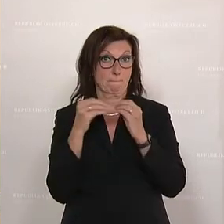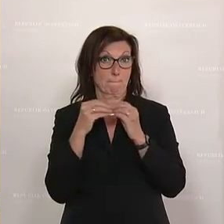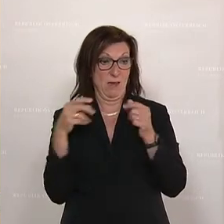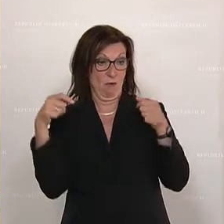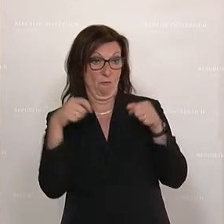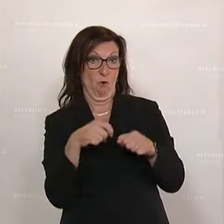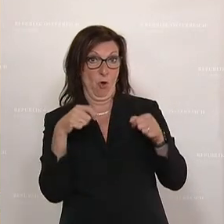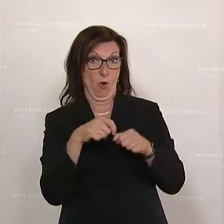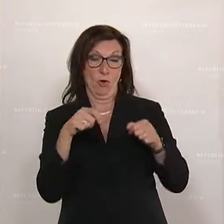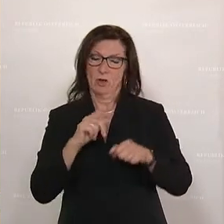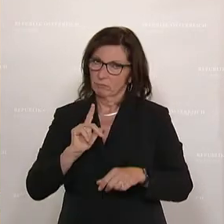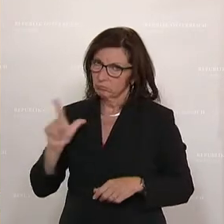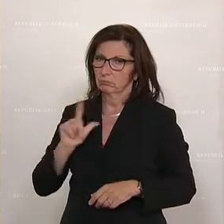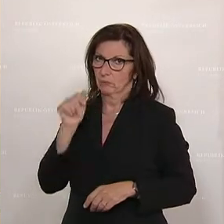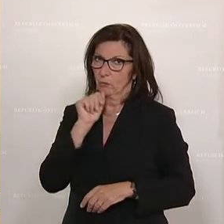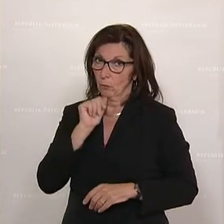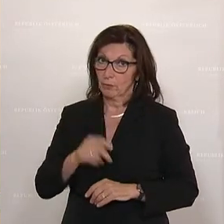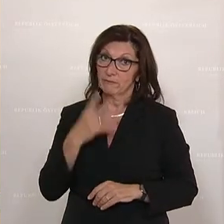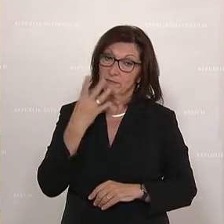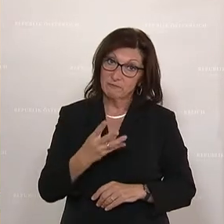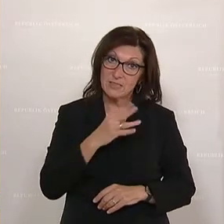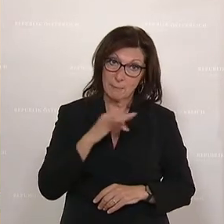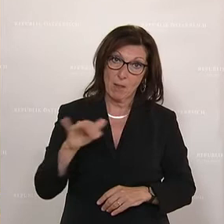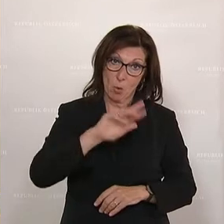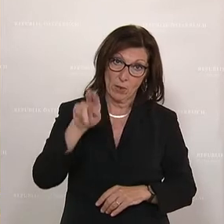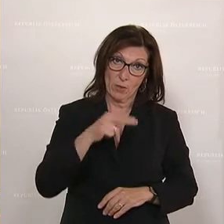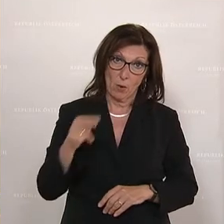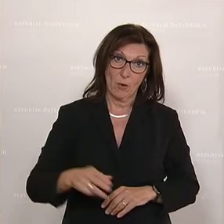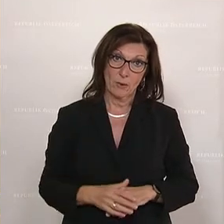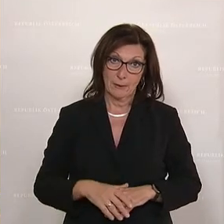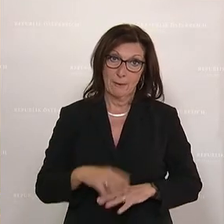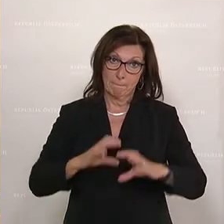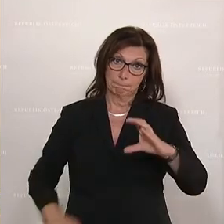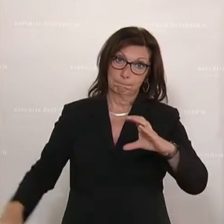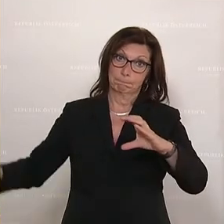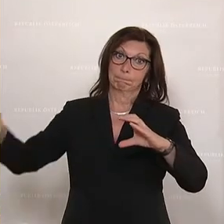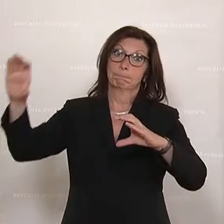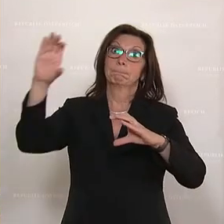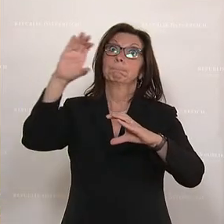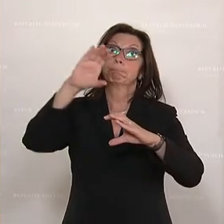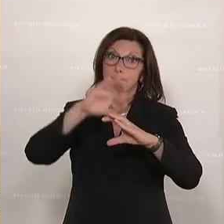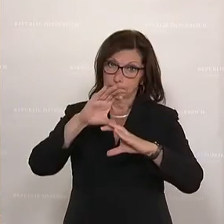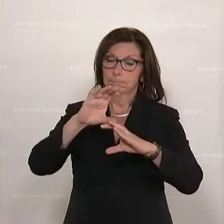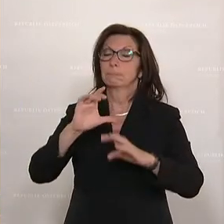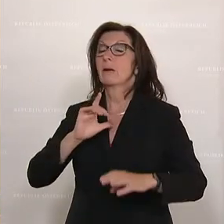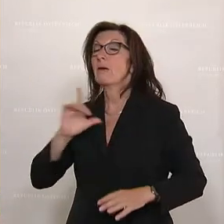dem vorigen Programm um 40 Millionen Euro mehr besser dotiert ist.